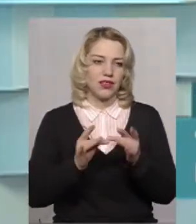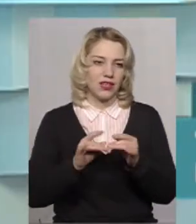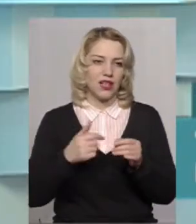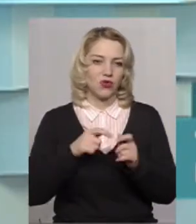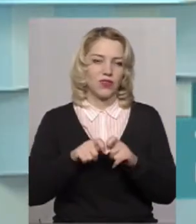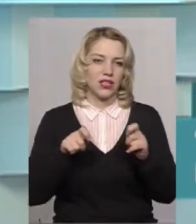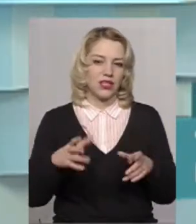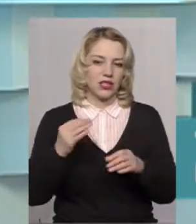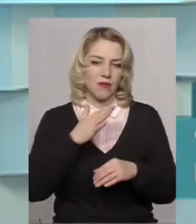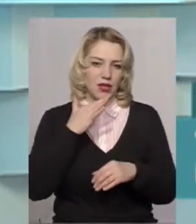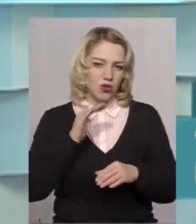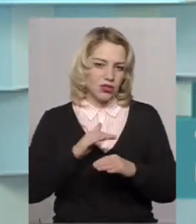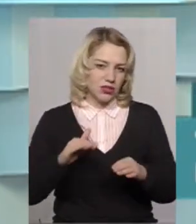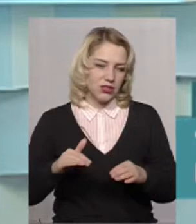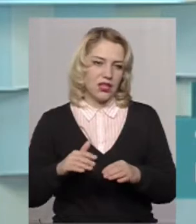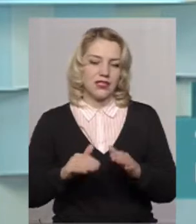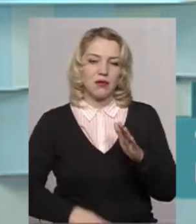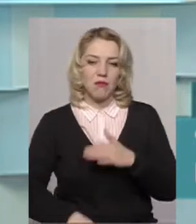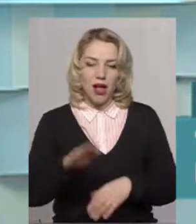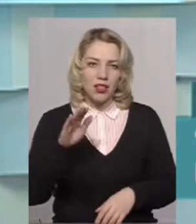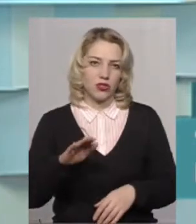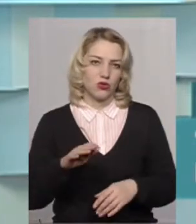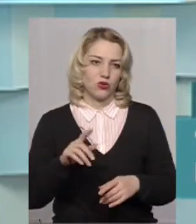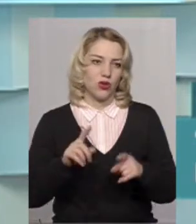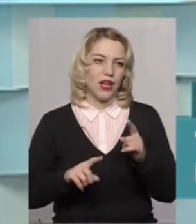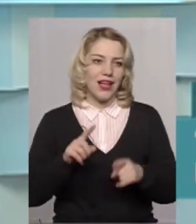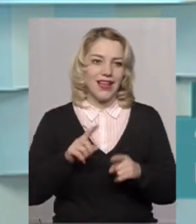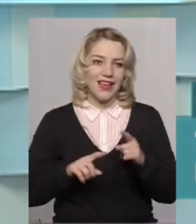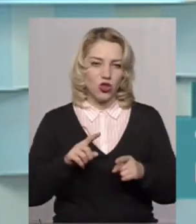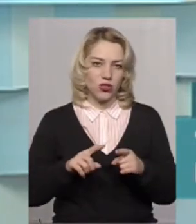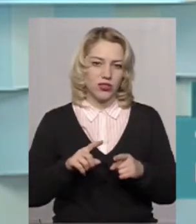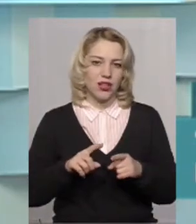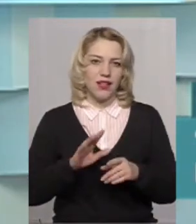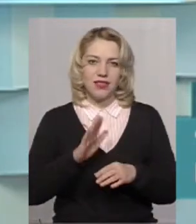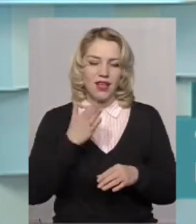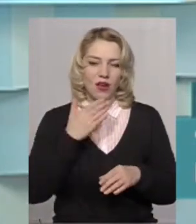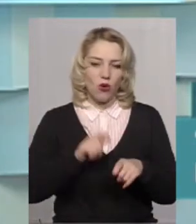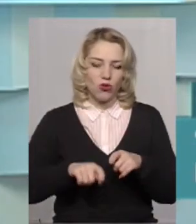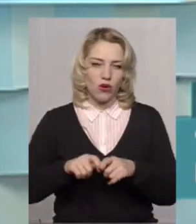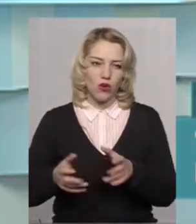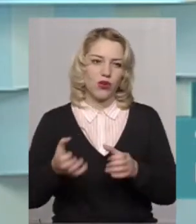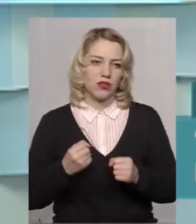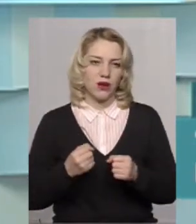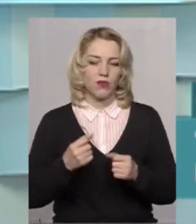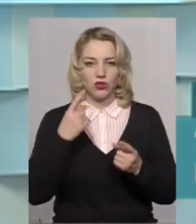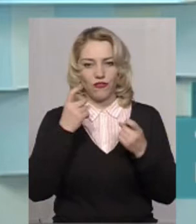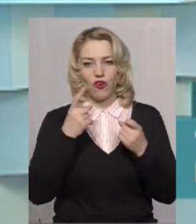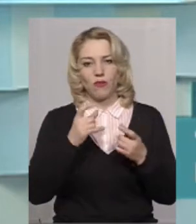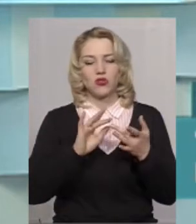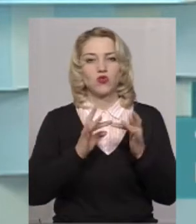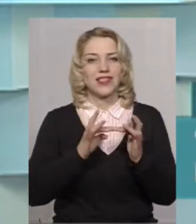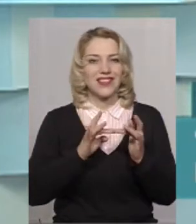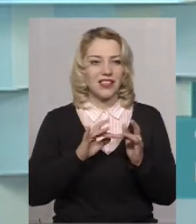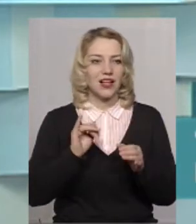і більшість дітей ще з маличку, вони іноді неконтрольовано отримують інформацію з інтернету, і